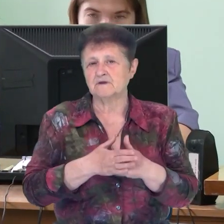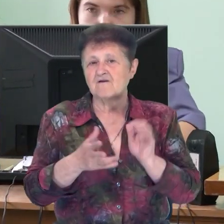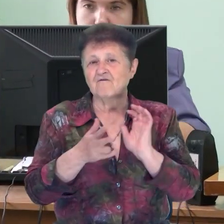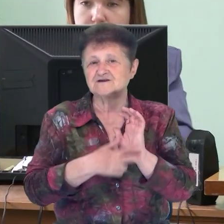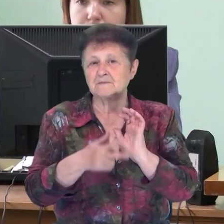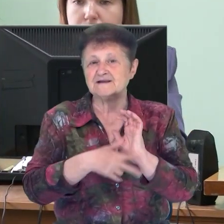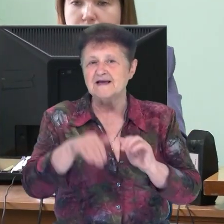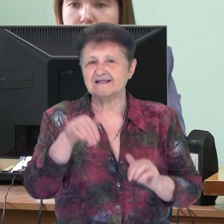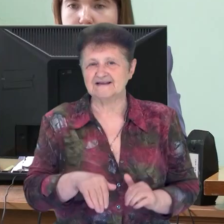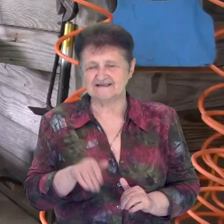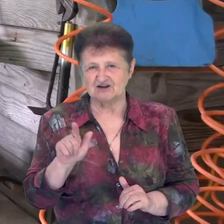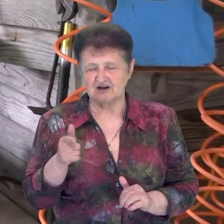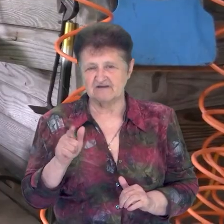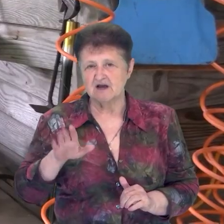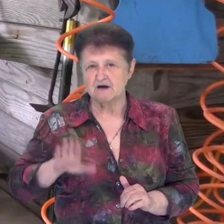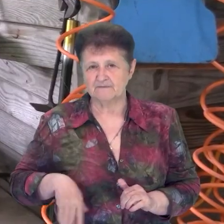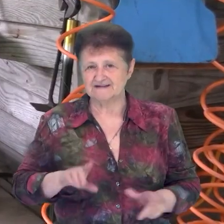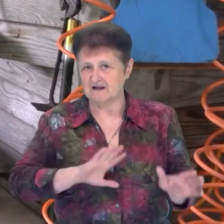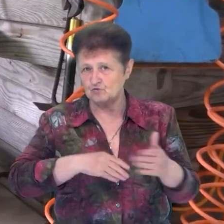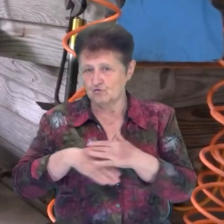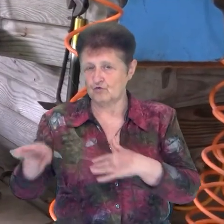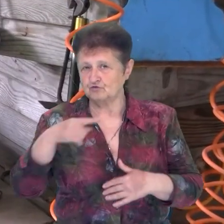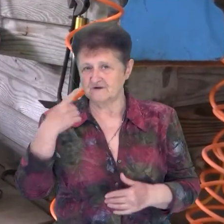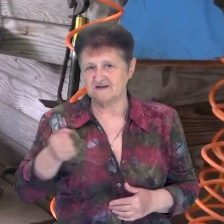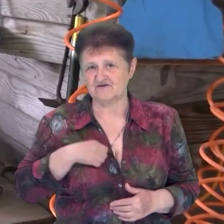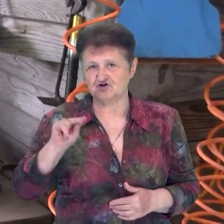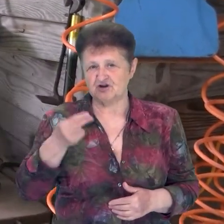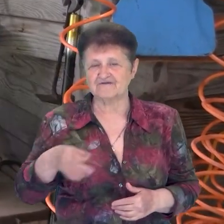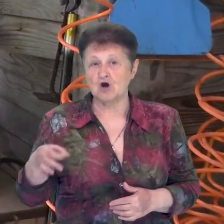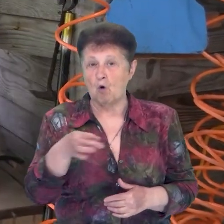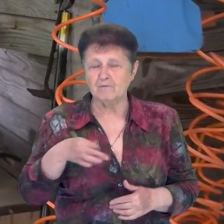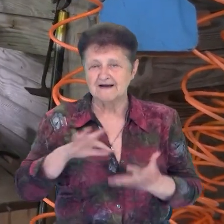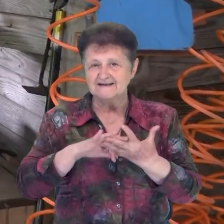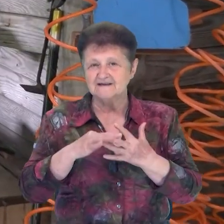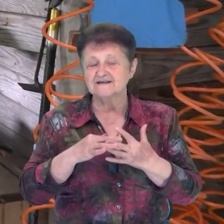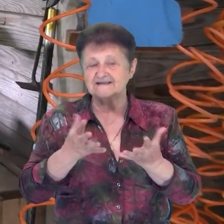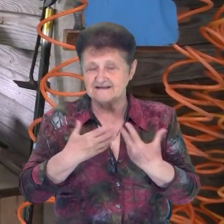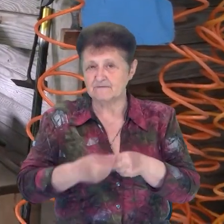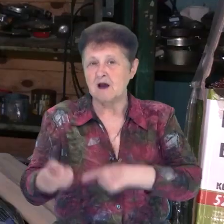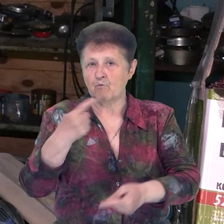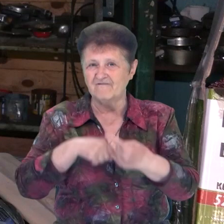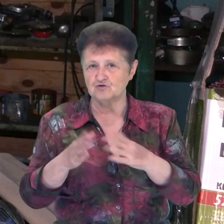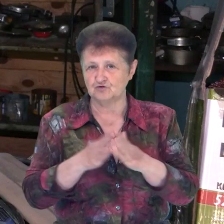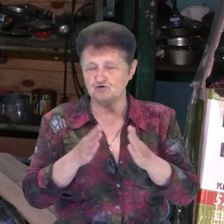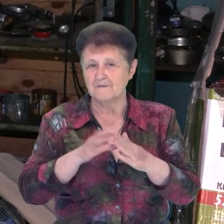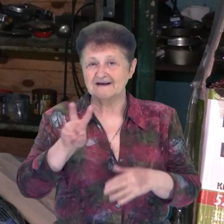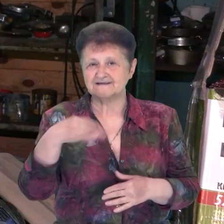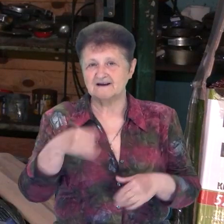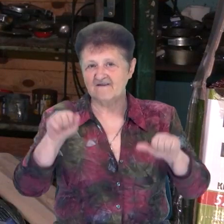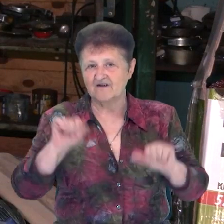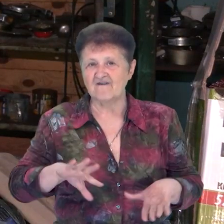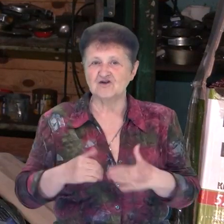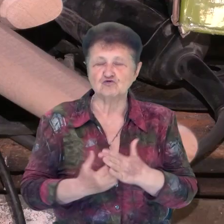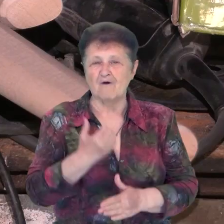80 тисяч гривень. Після відходу російських військ з Чернігівської області сім'я повернулася додому. Сергій вирішив